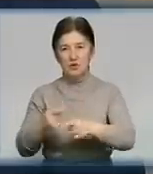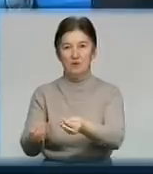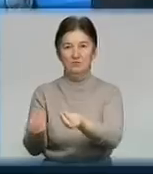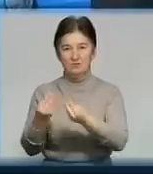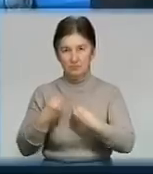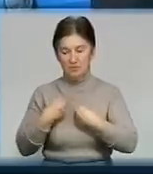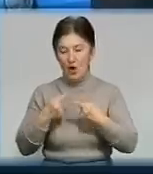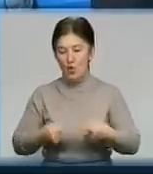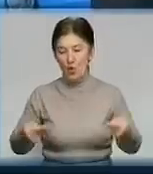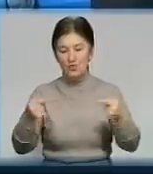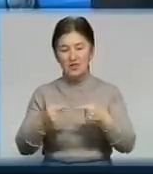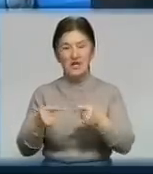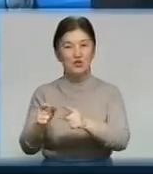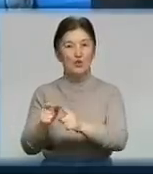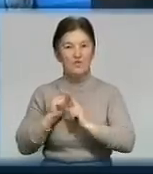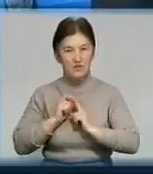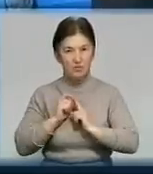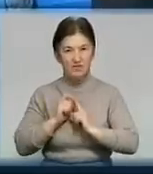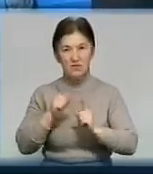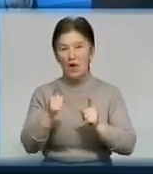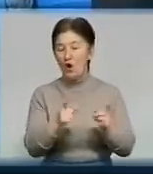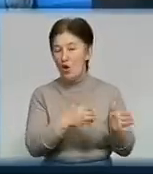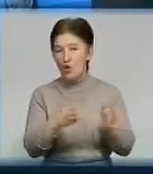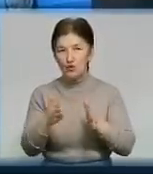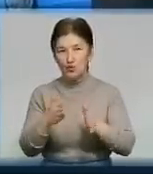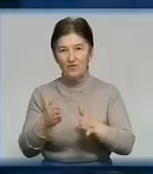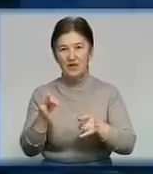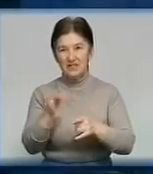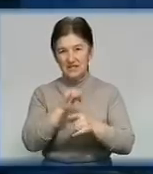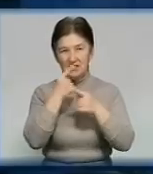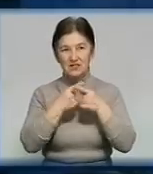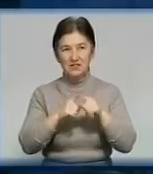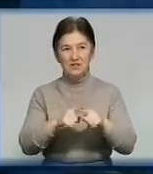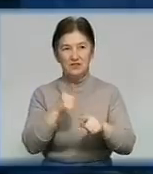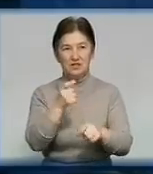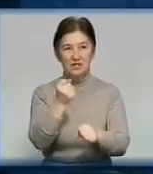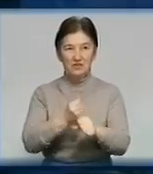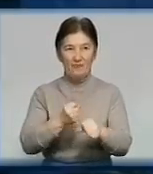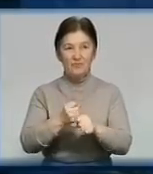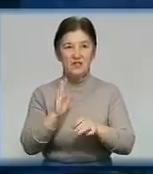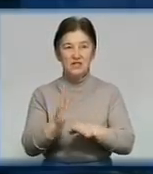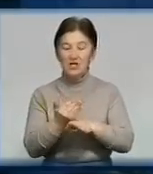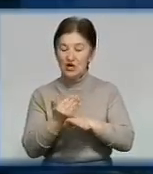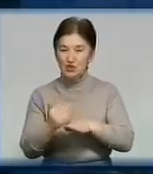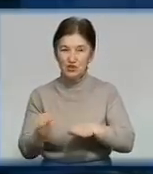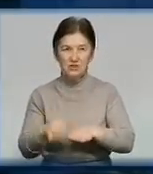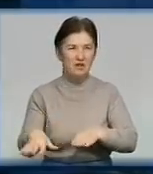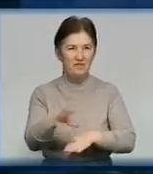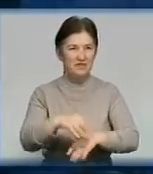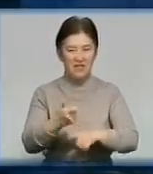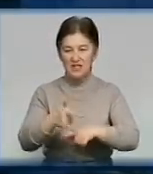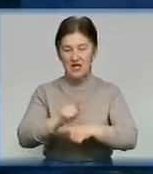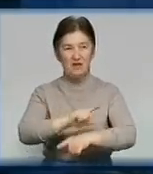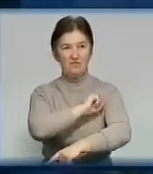відповідь. Аби цей діалог відбувся, заздалегідь готуватися почали і техніки. Робота у кадрі – тільки частина справи. Усі найважливіші